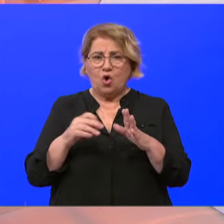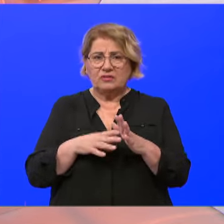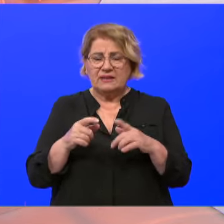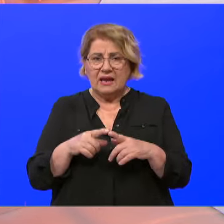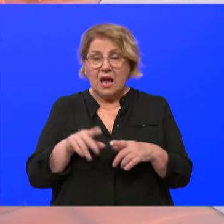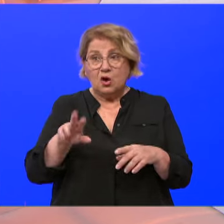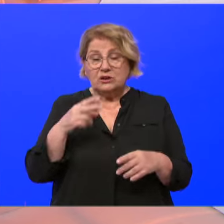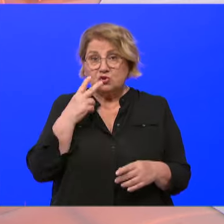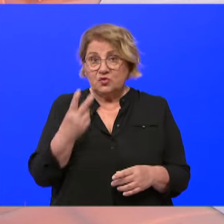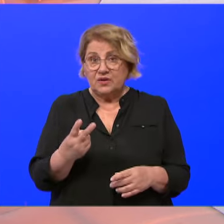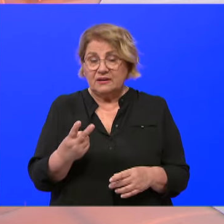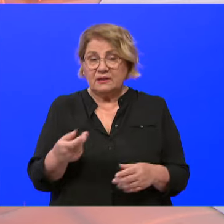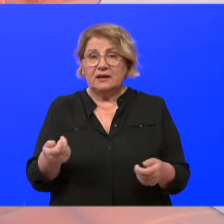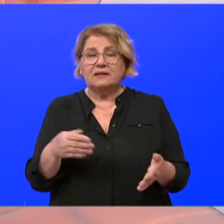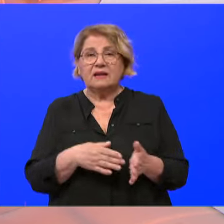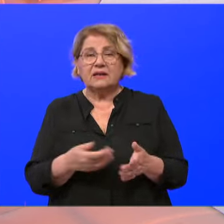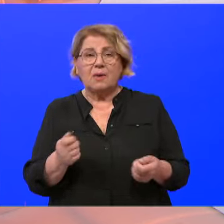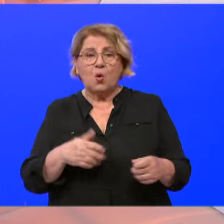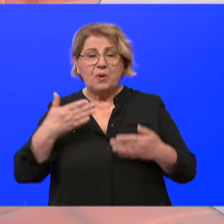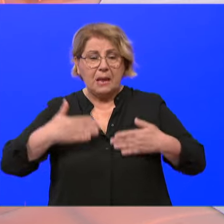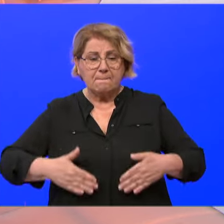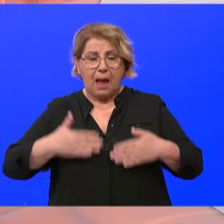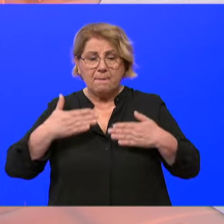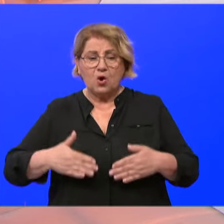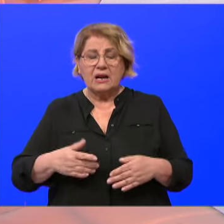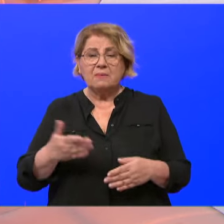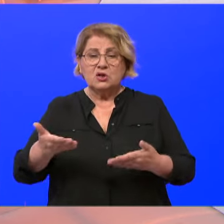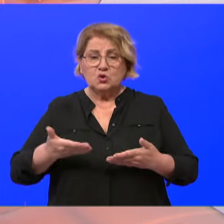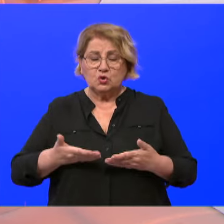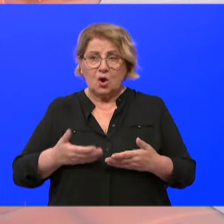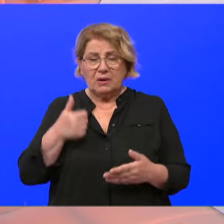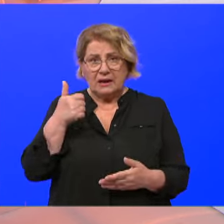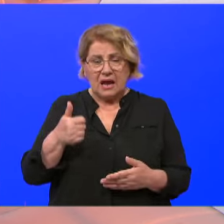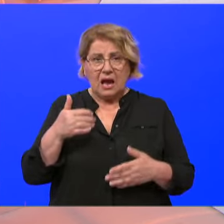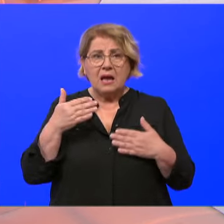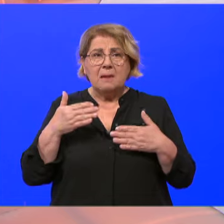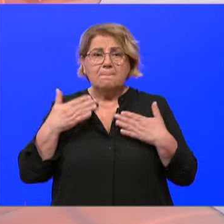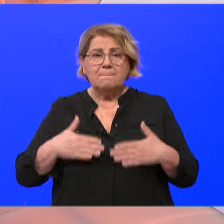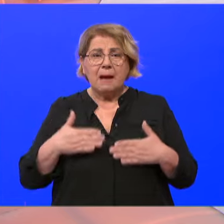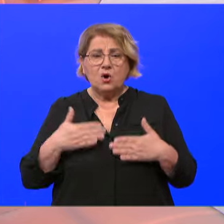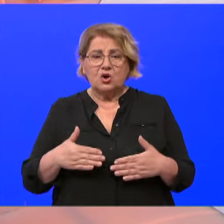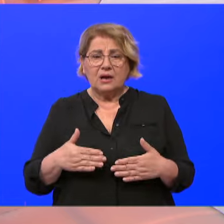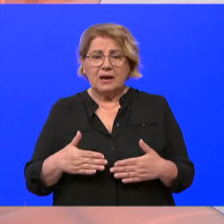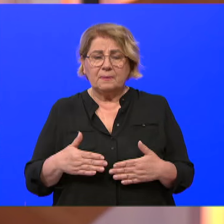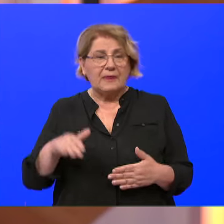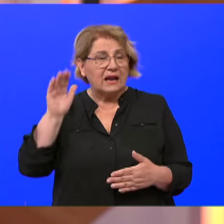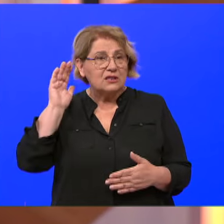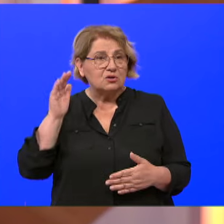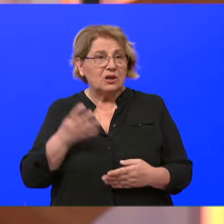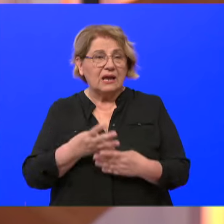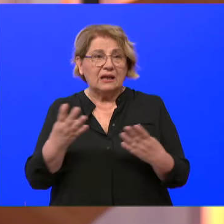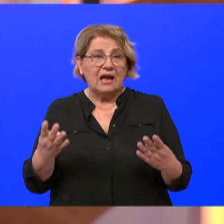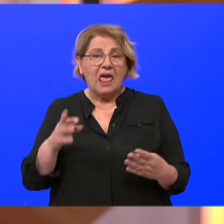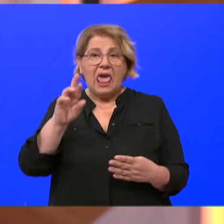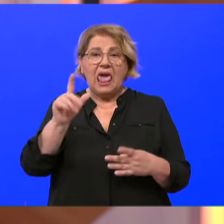Onda smo vidjeli da bi trebali kupiti mamograf, pa smo dobili na poklom prvi mamograf, slušala se emisija, doktor